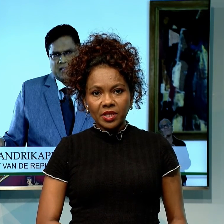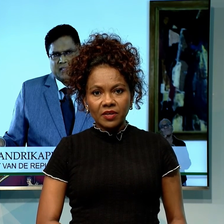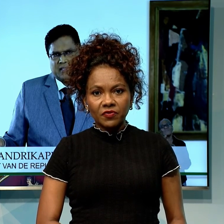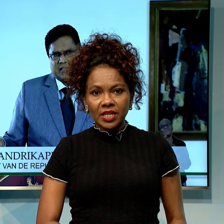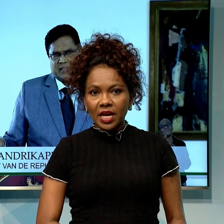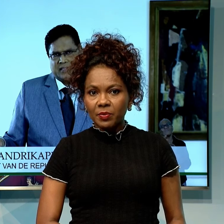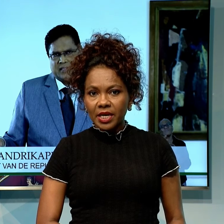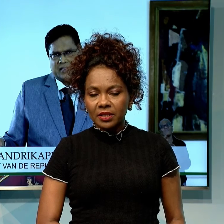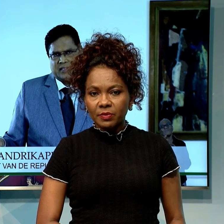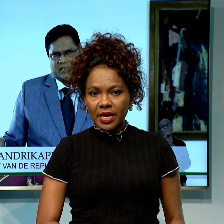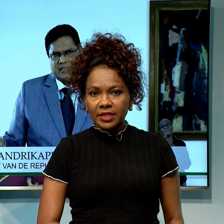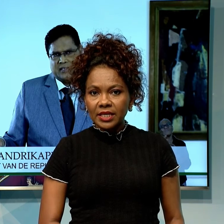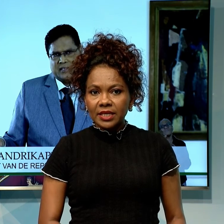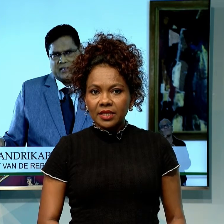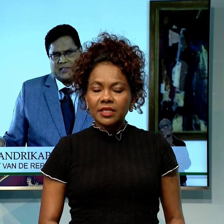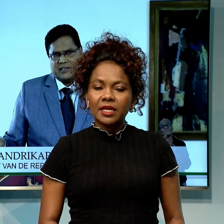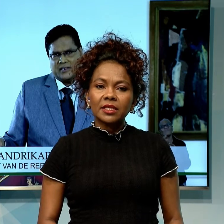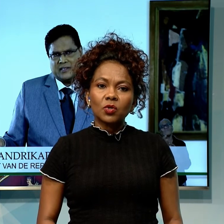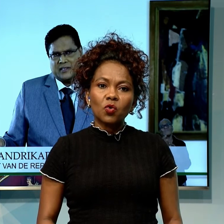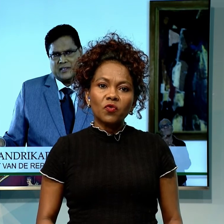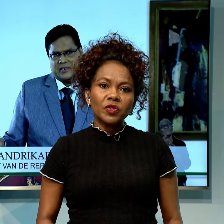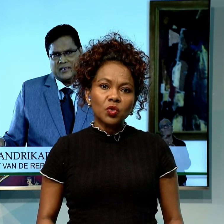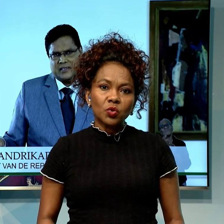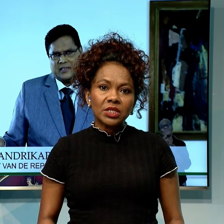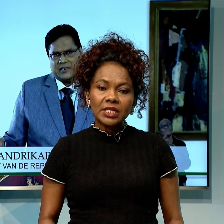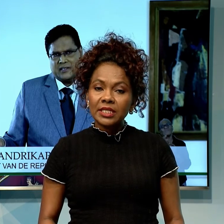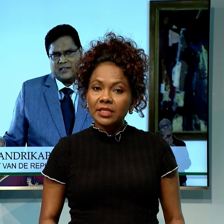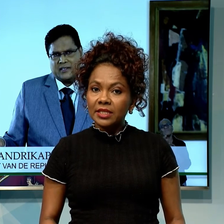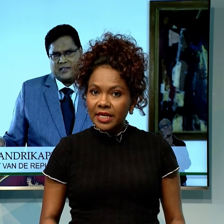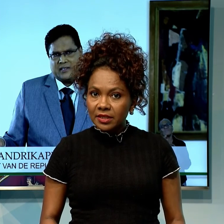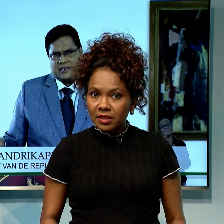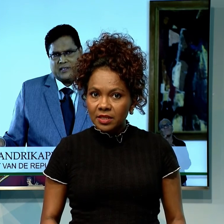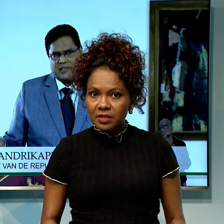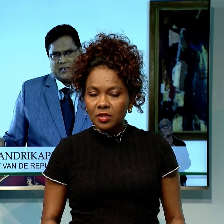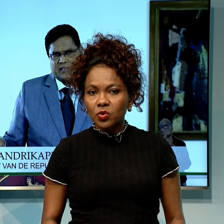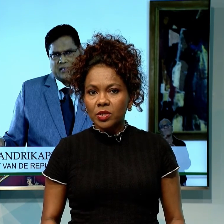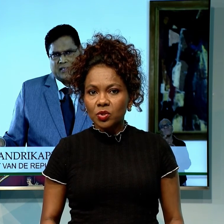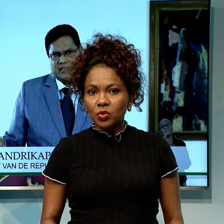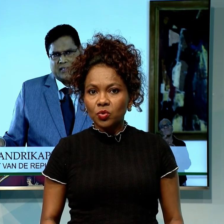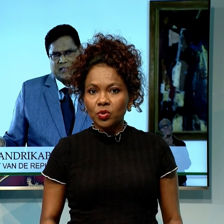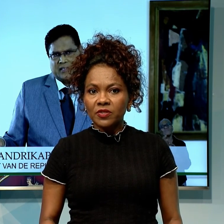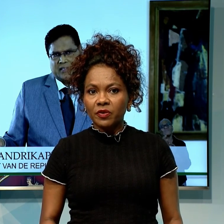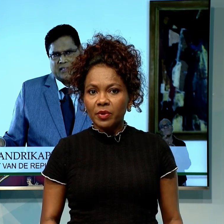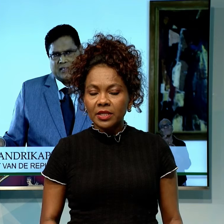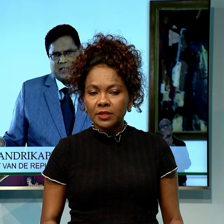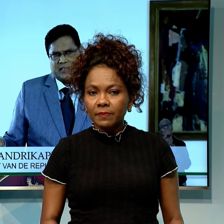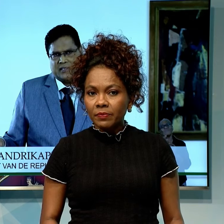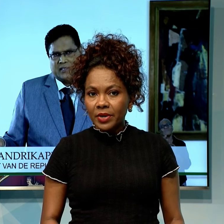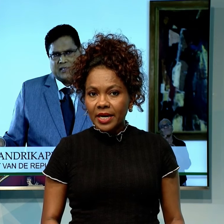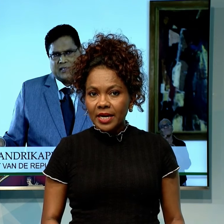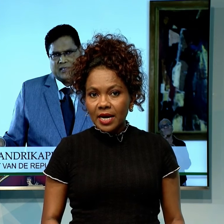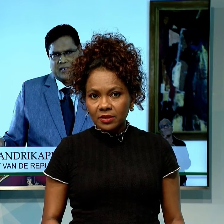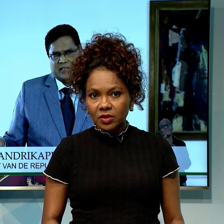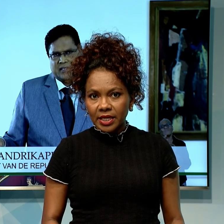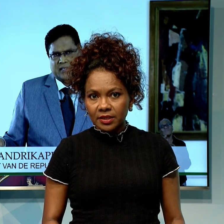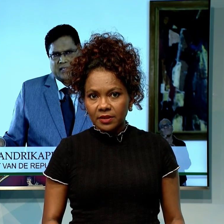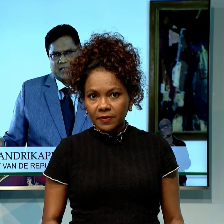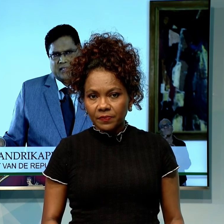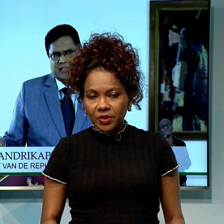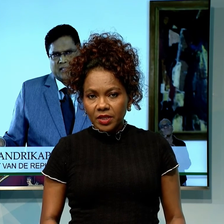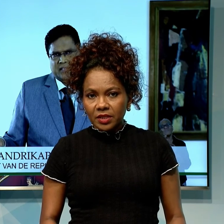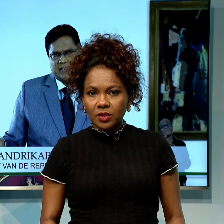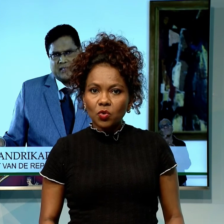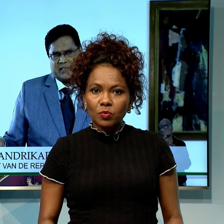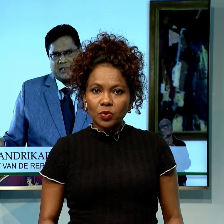Suriname heeft vandaag bekendgemaakt dat het aantal COVID-doden niet 30 is, zoals tot nu toe is vermeld, maar 38.